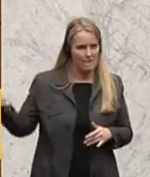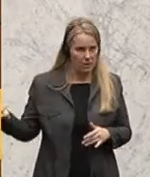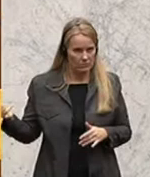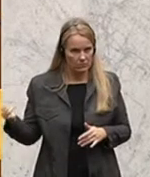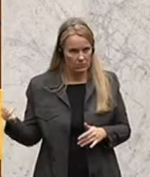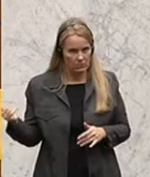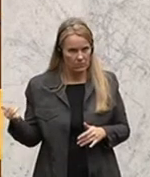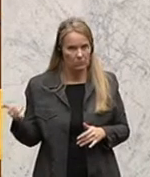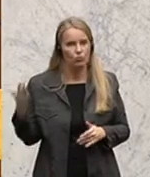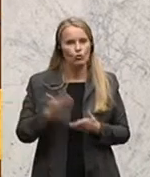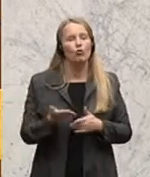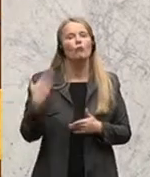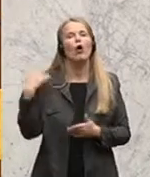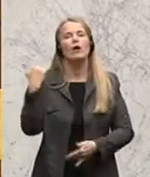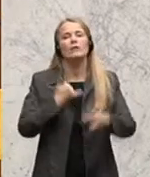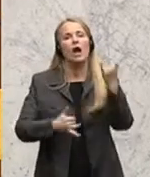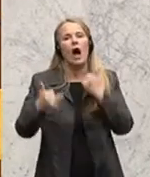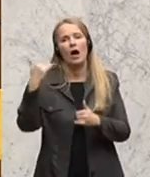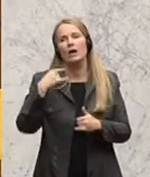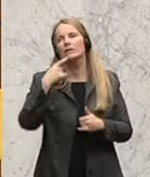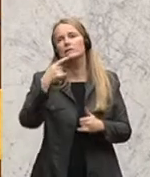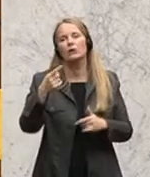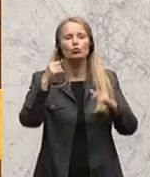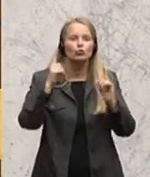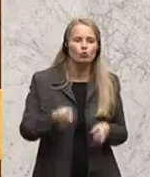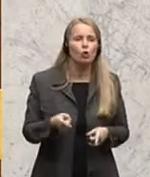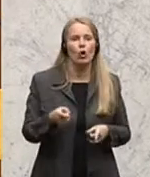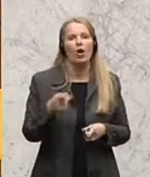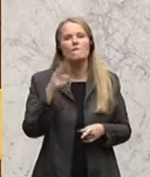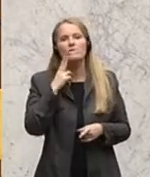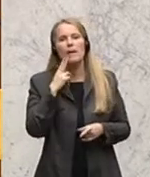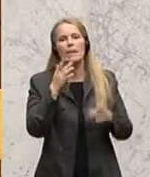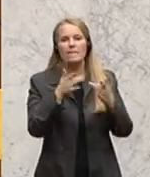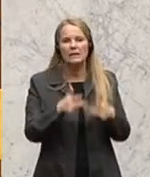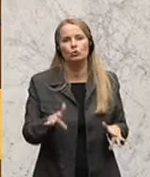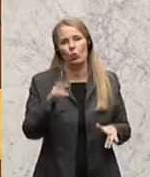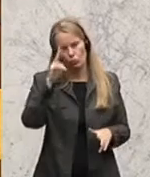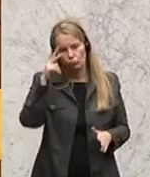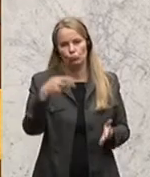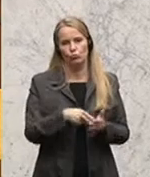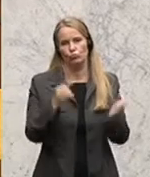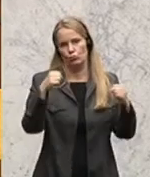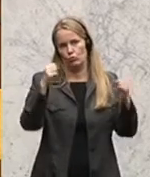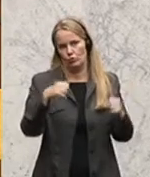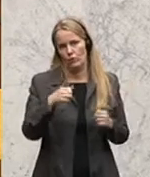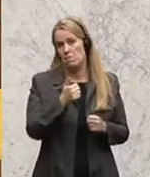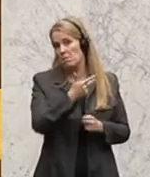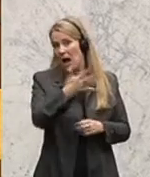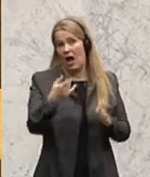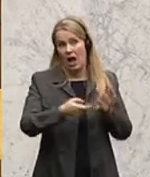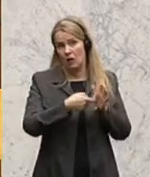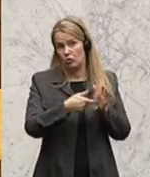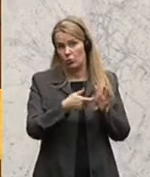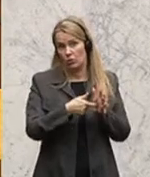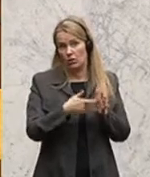vor Jahren vorgekaukelt wurde, er soll eine Firmenpension zustimmen. Manche Ansprüche sind